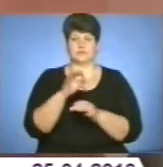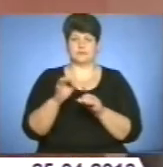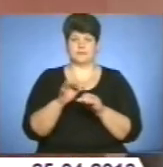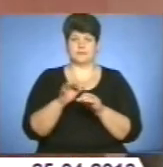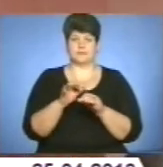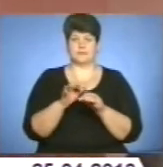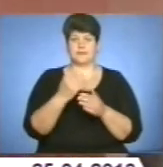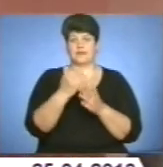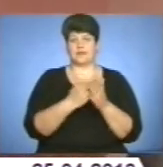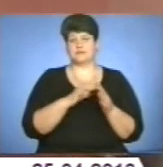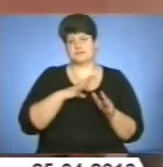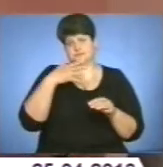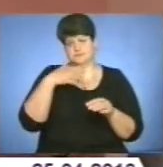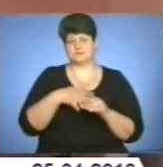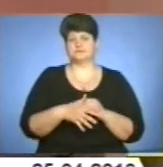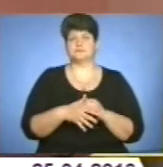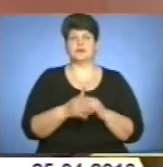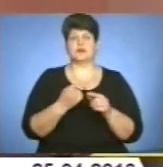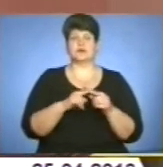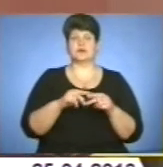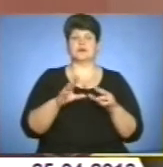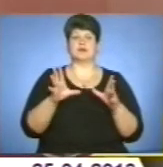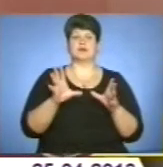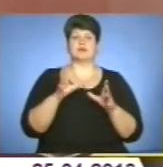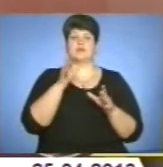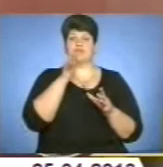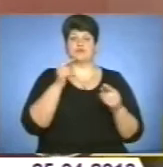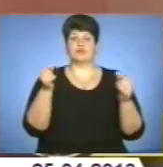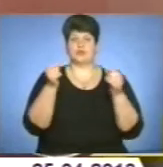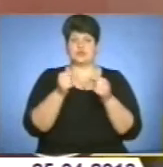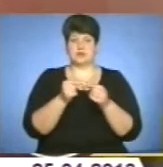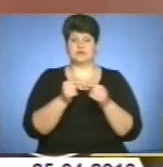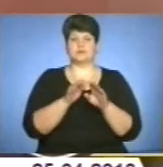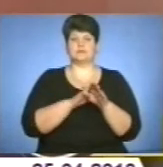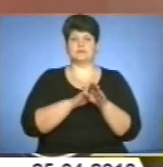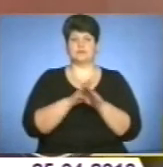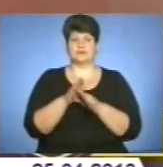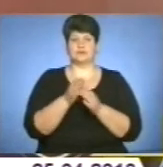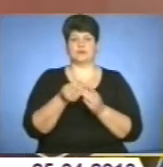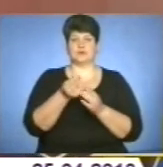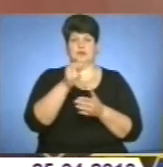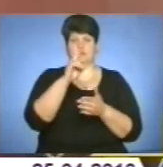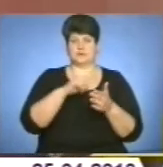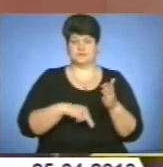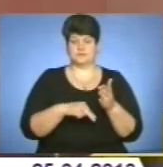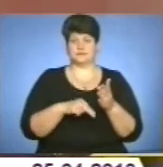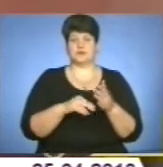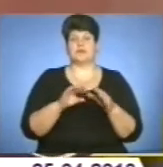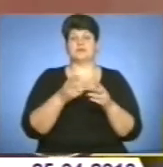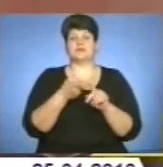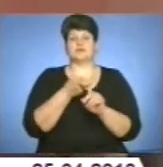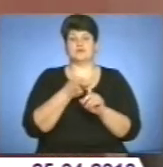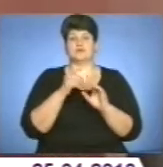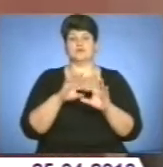досить прості і зрозуміли. Це своєчасність, повнота декорування податків, залежно від обсягів